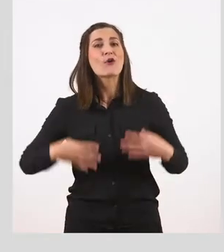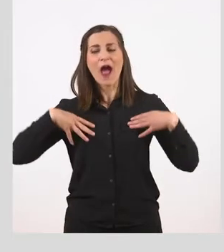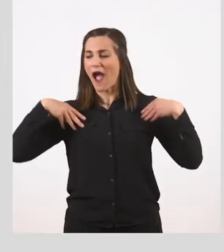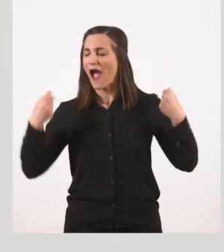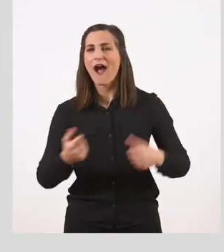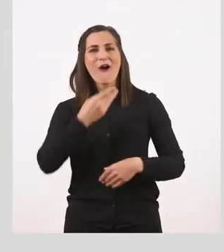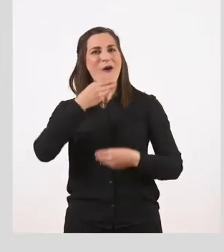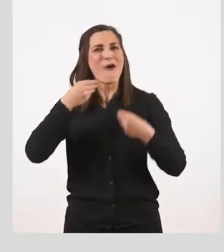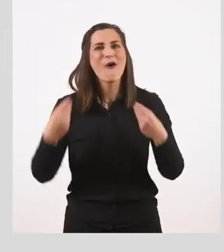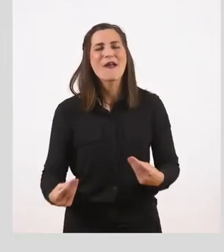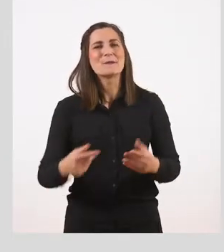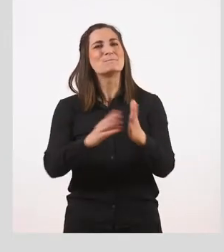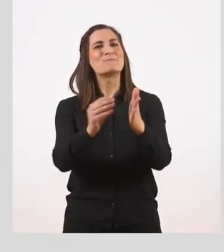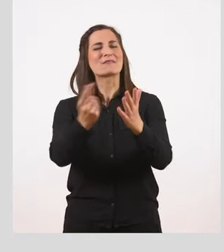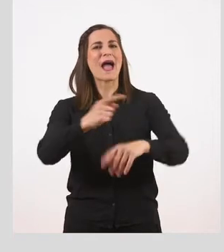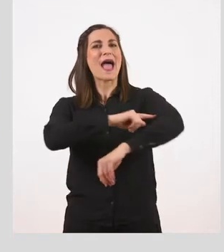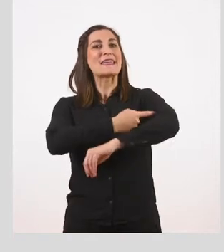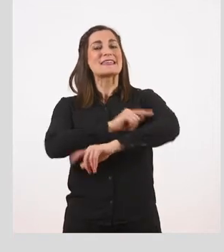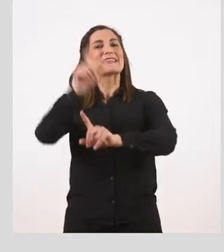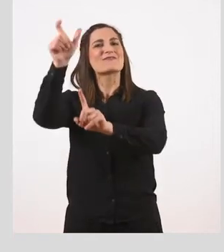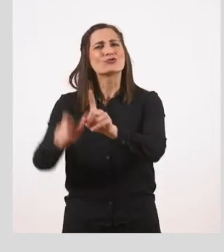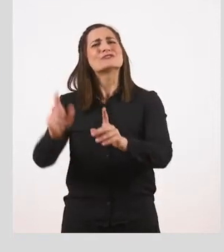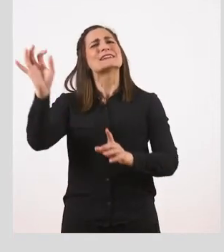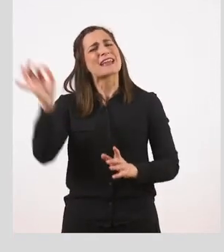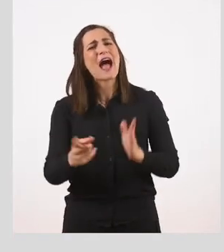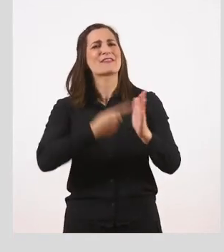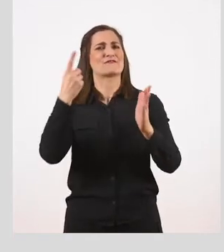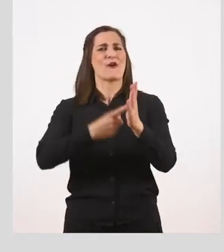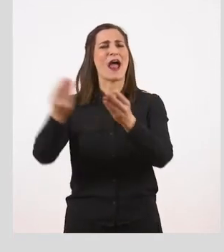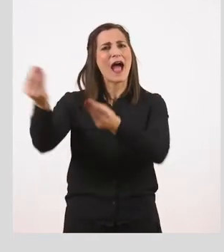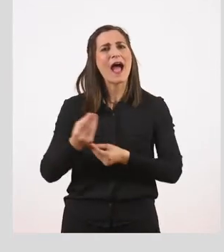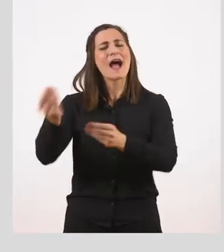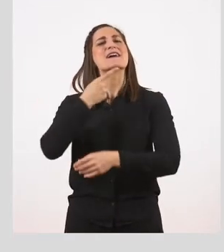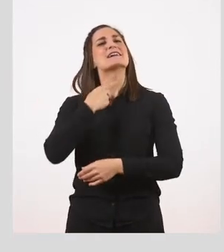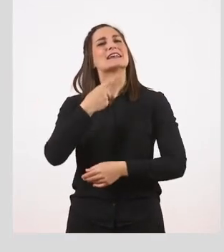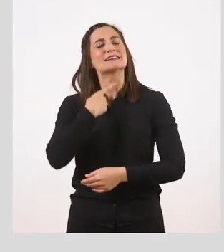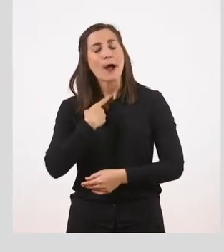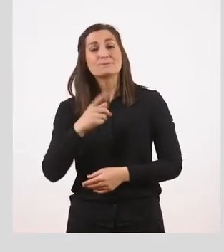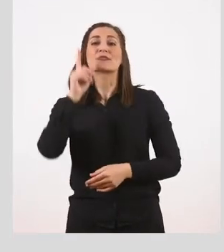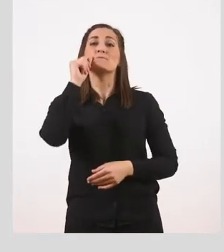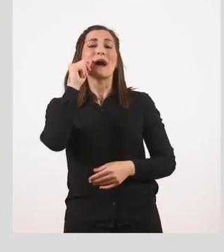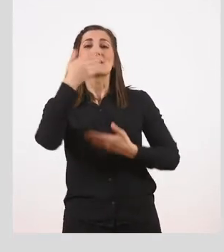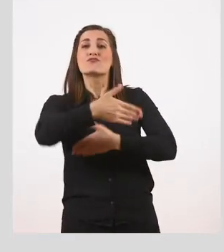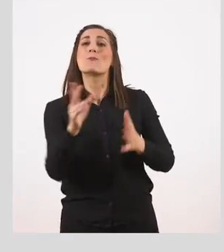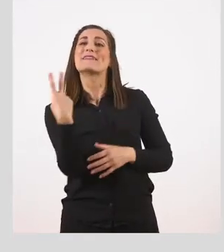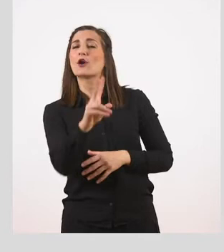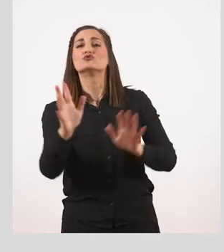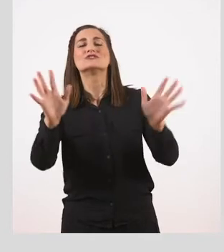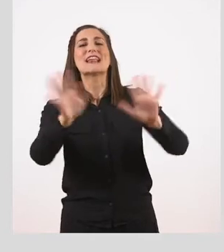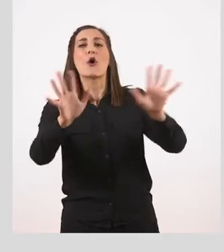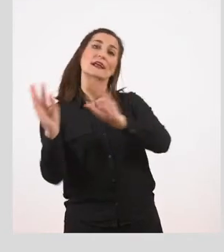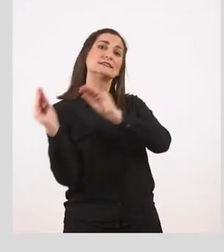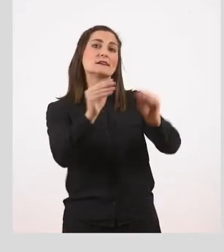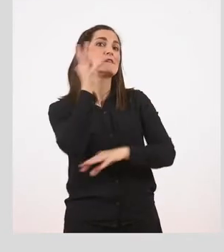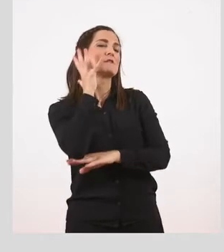Ο γιατρός του έφερνε κάθε φορά ζαχαρωτά, ο μπαμπάς έβαλε την τηλεόραση στο δωμάτιό του για να μην βαριέται